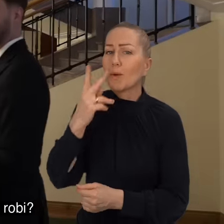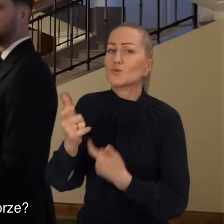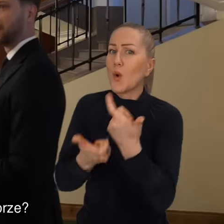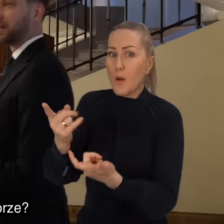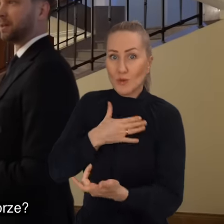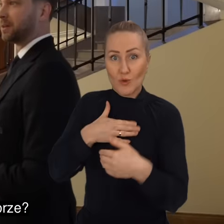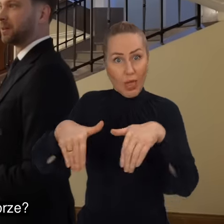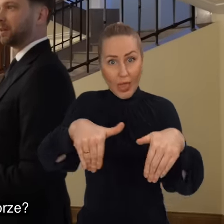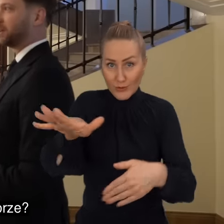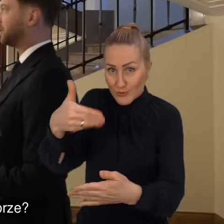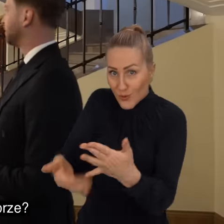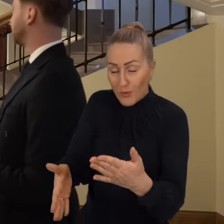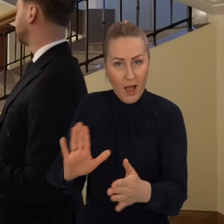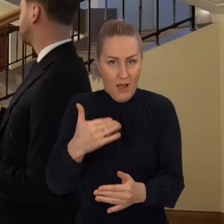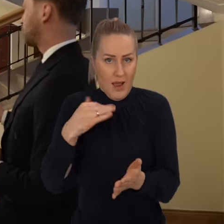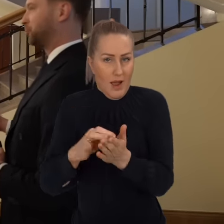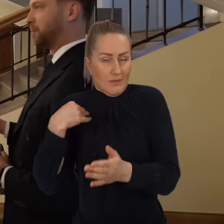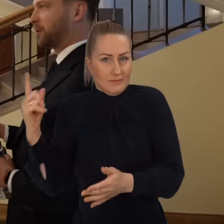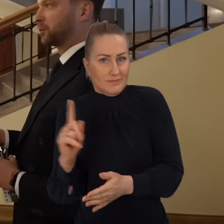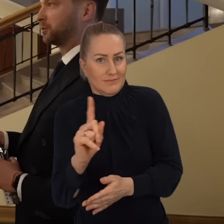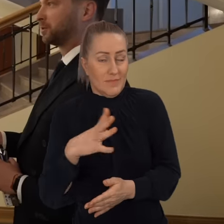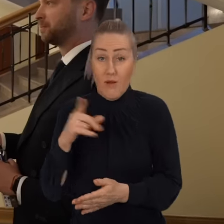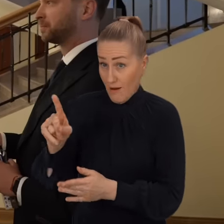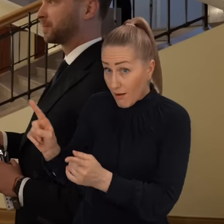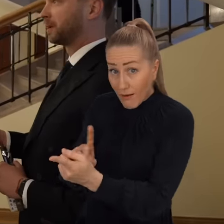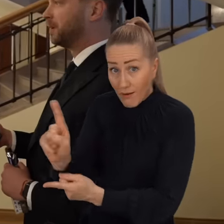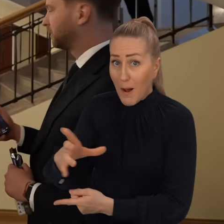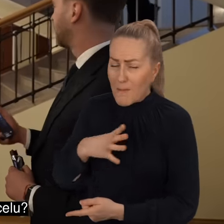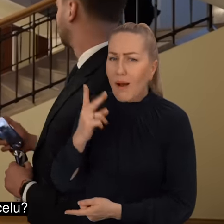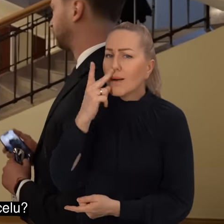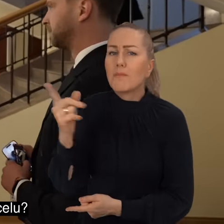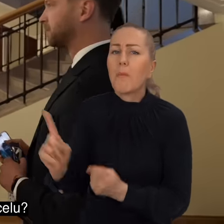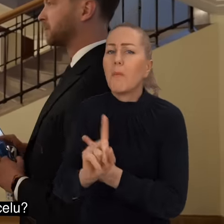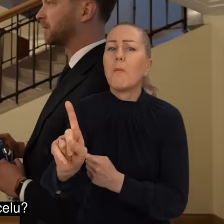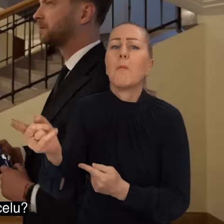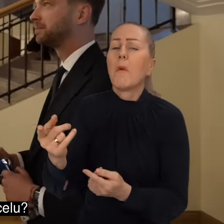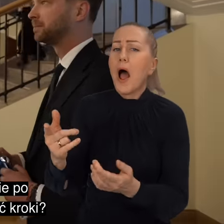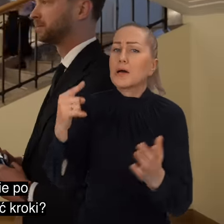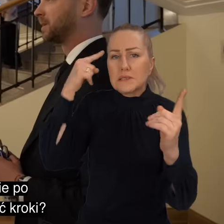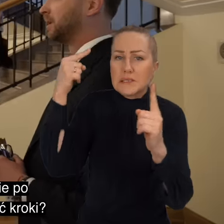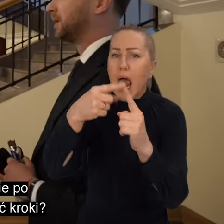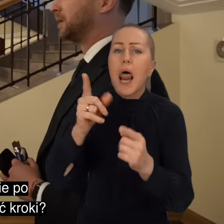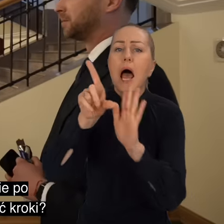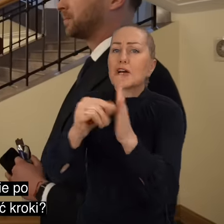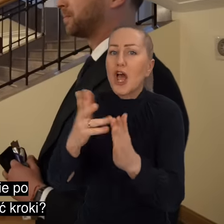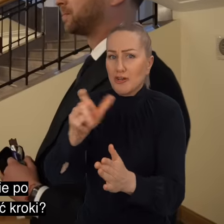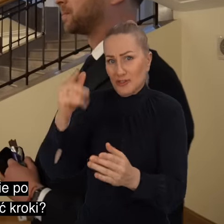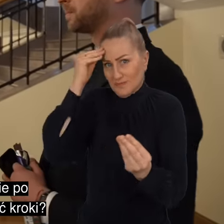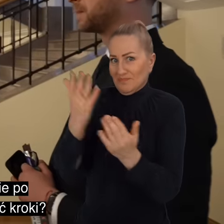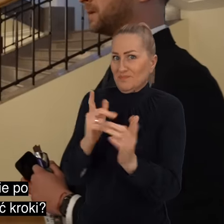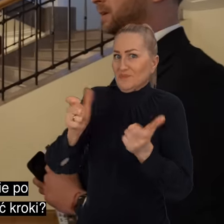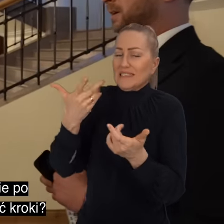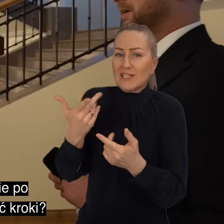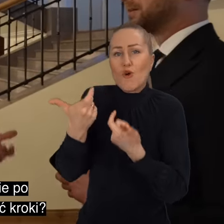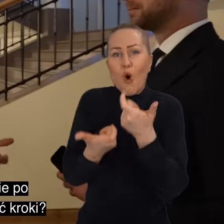co Pan tu robi? Zgubił się Pan, Panie redaktorze? Przechodziłem akurat. Przechodził Pan. A przechodził Pan w jakimś celu? Czy przechodził Pan tak sobie po prostu